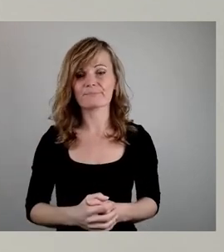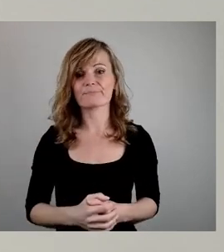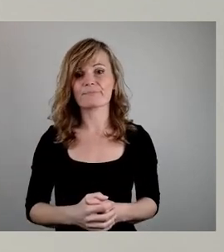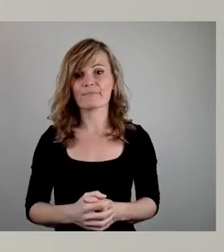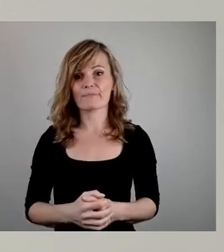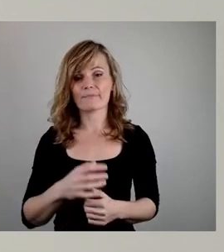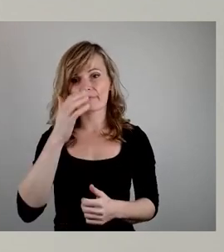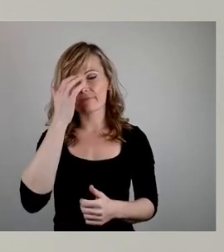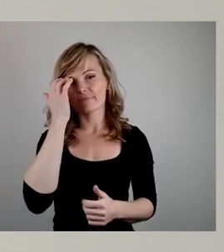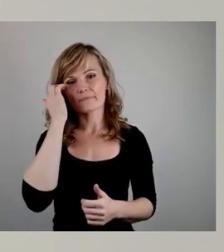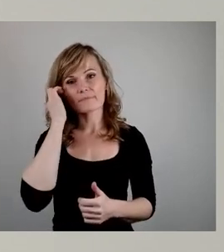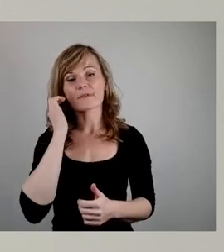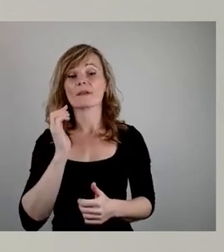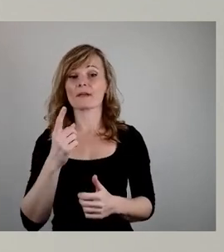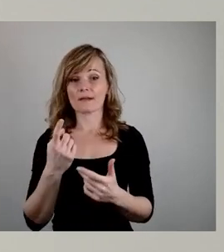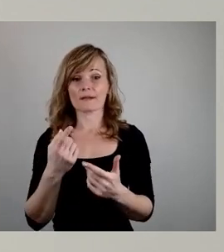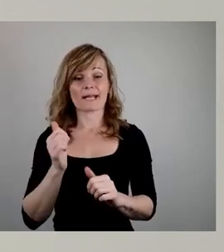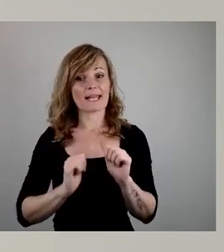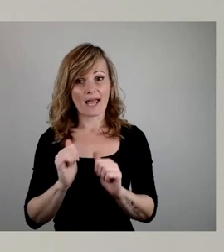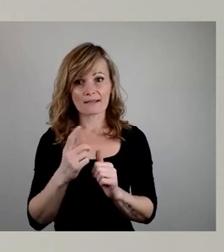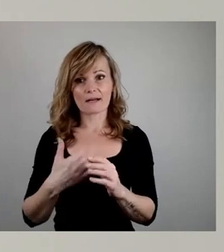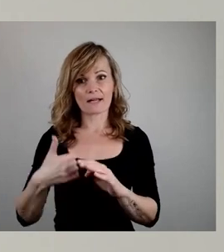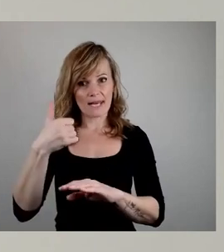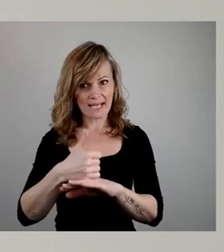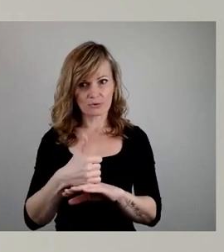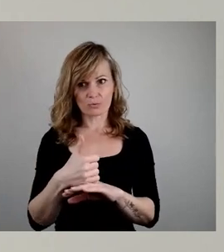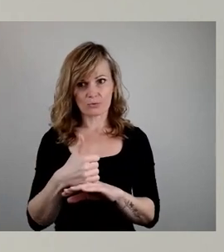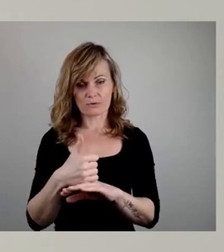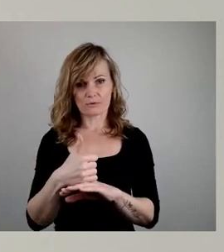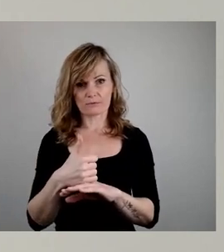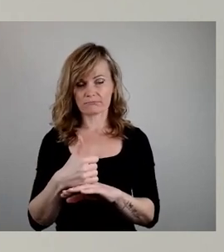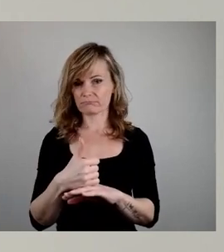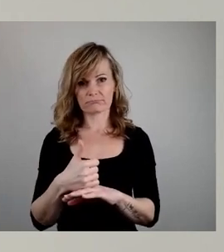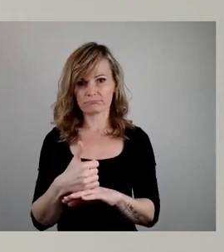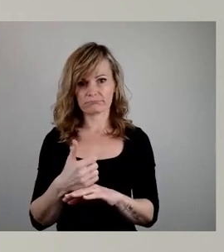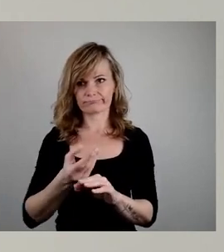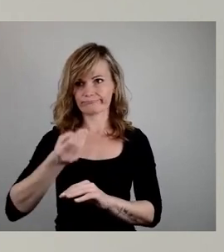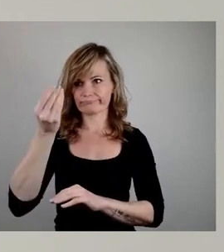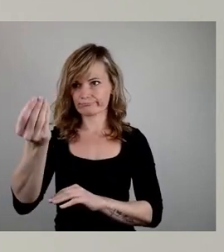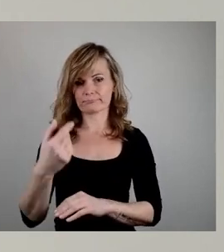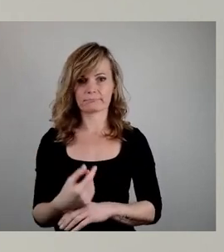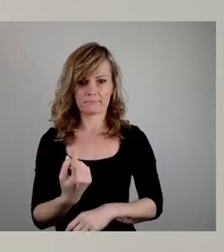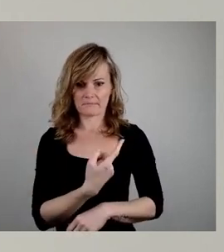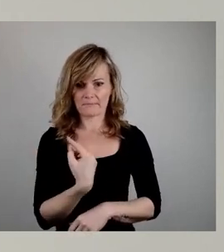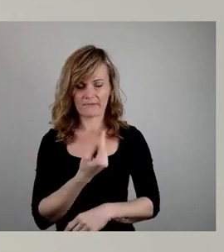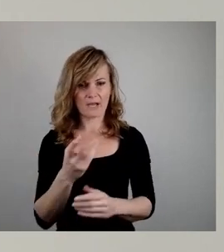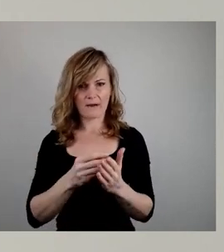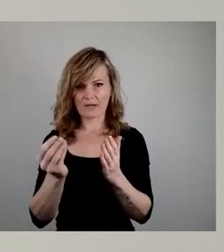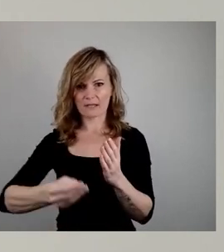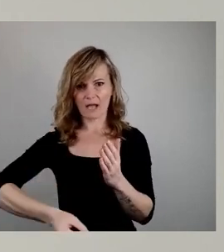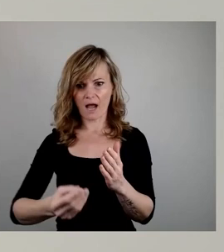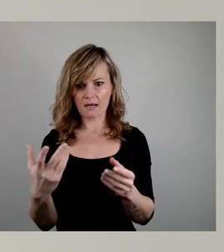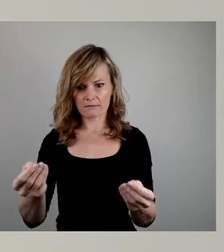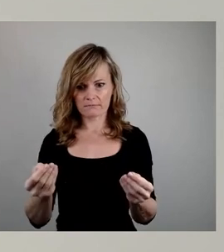nie erreicht. Ich kenne den Vertrag oder wir als Bürgermeister kennen den Vertrag seit letzter Woche